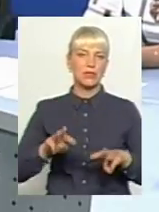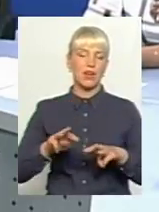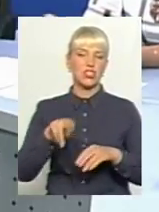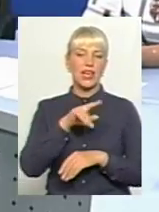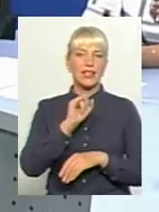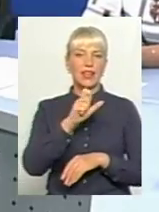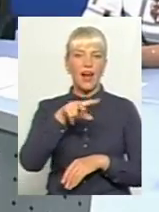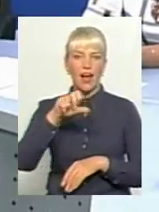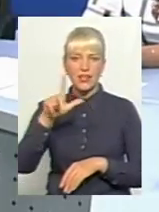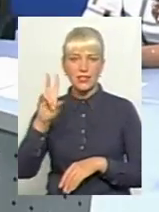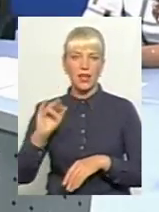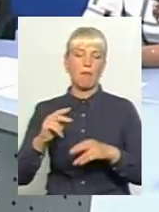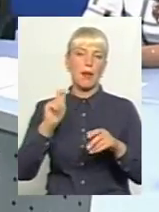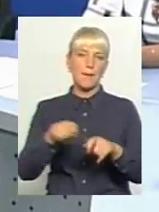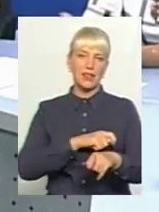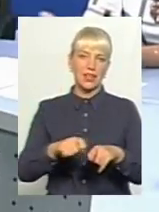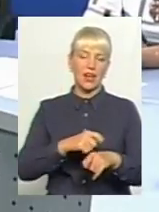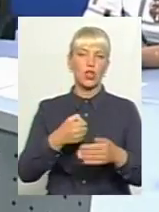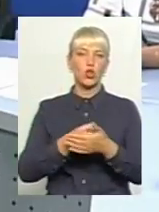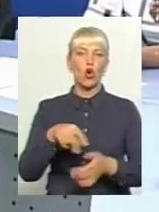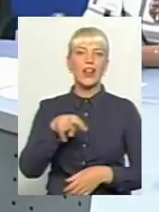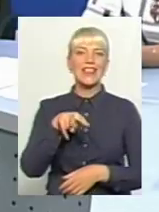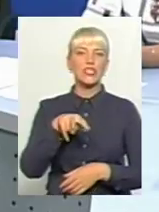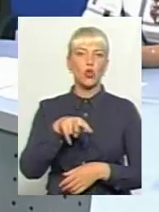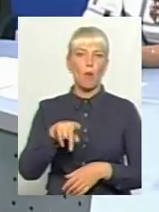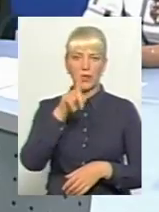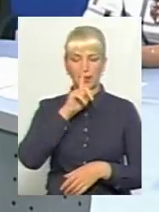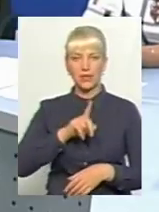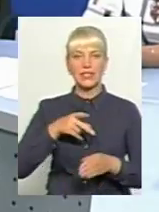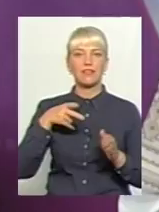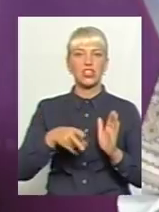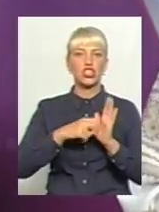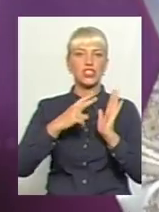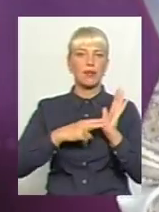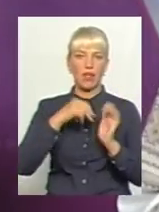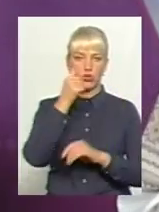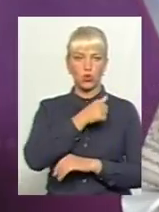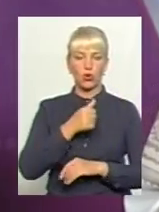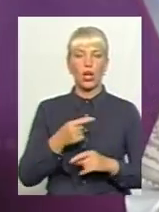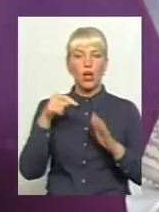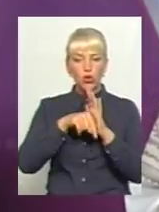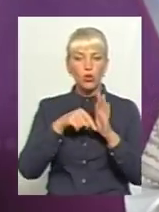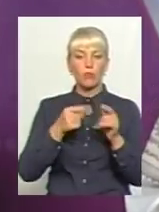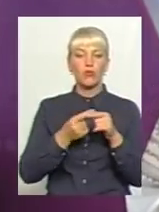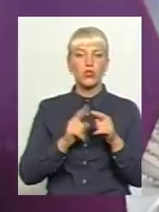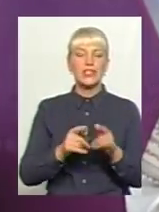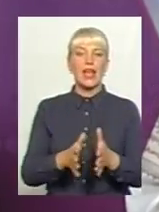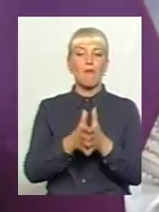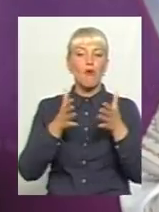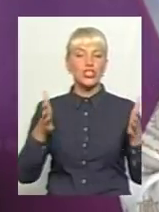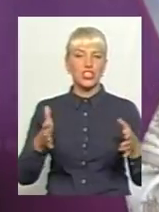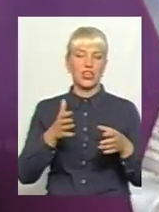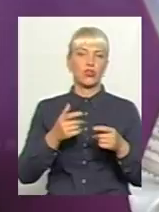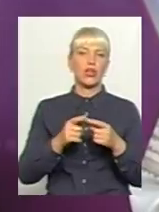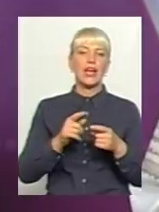і розхідними матеріалами до листопада місяця 17-го цього року. Тобто от того поширеної скарги пацієнтів про